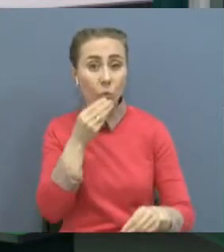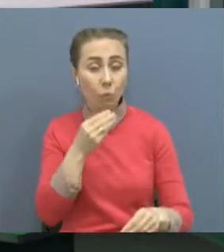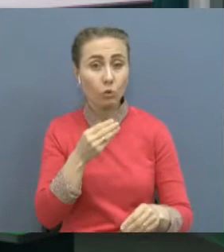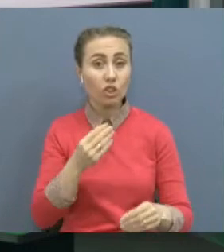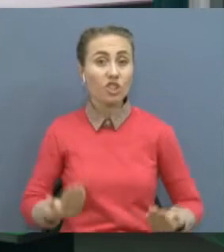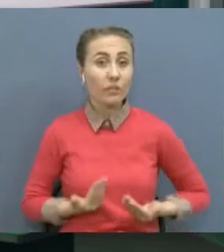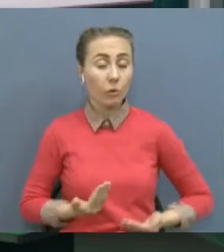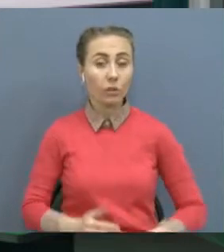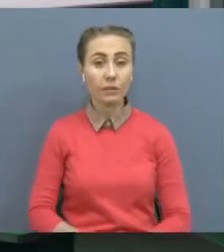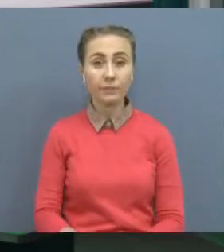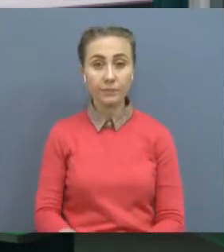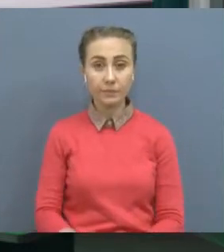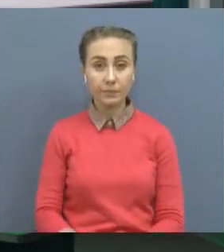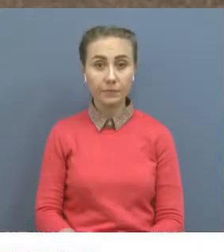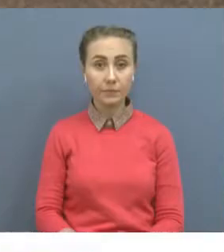ғорын алған.